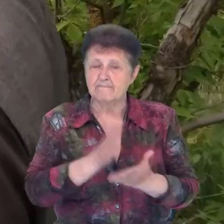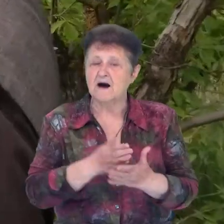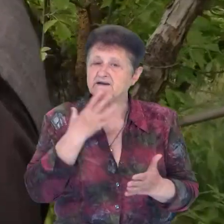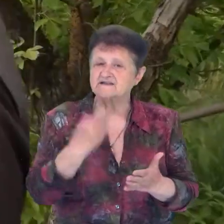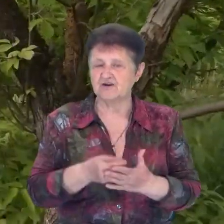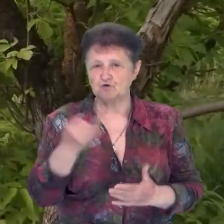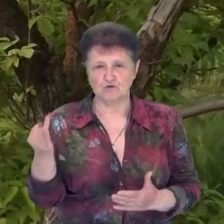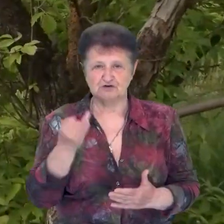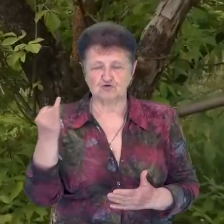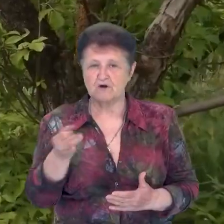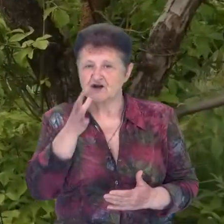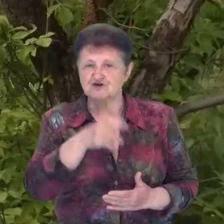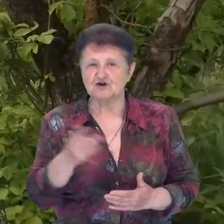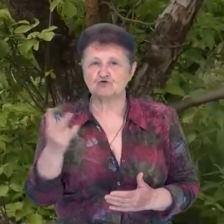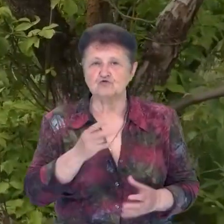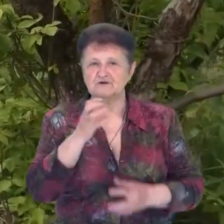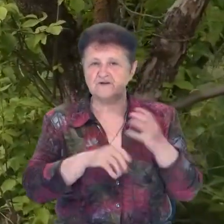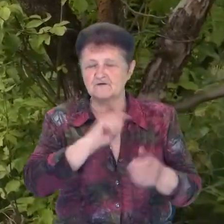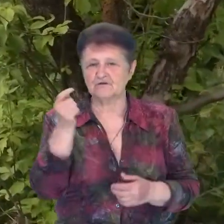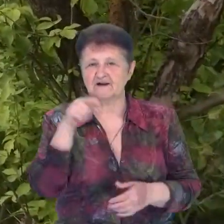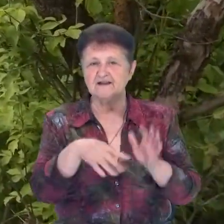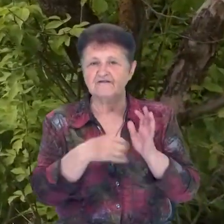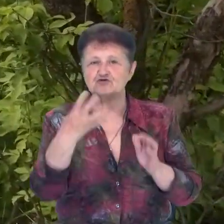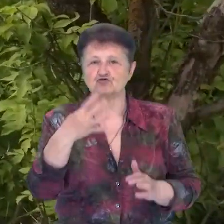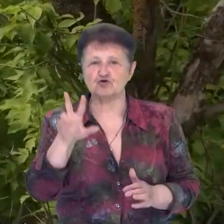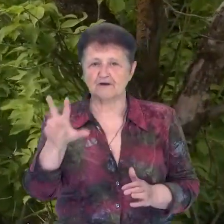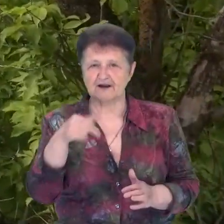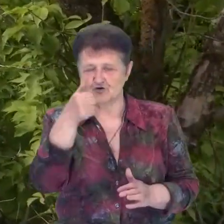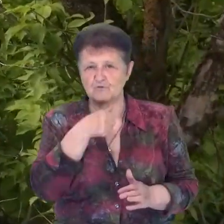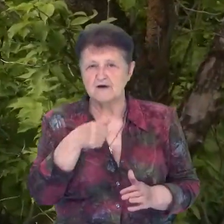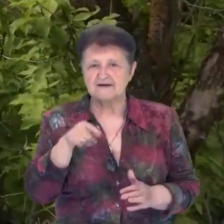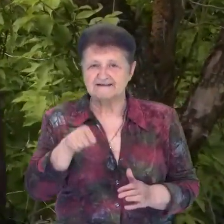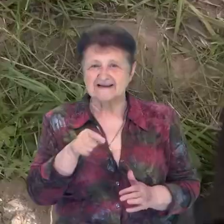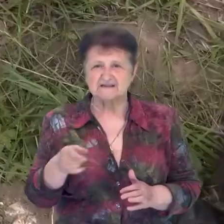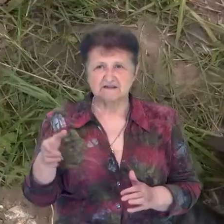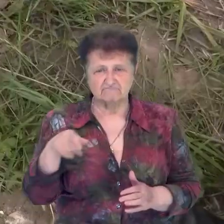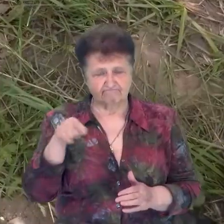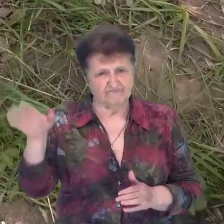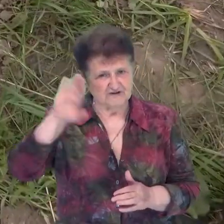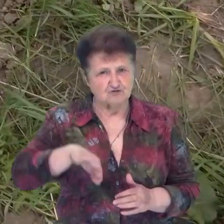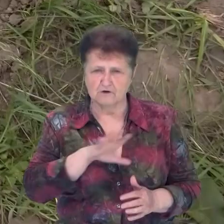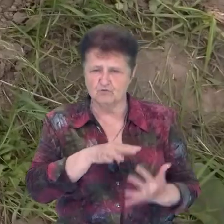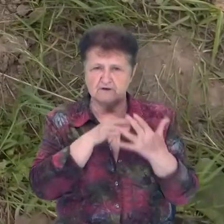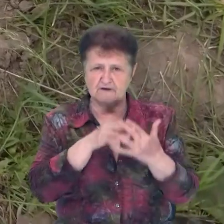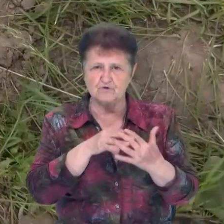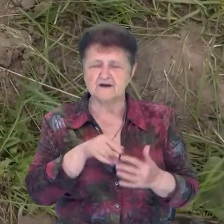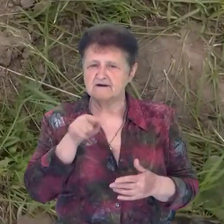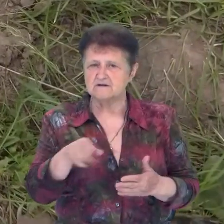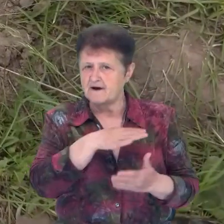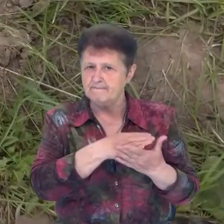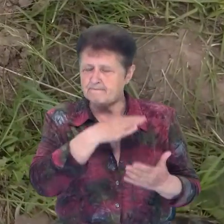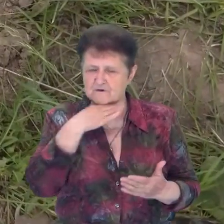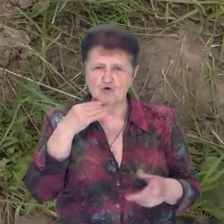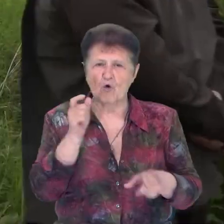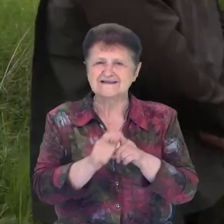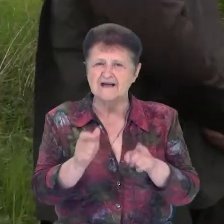свою історію. В часи Другої світової, у 1943-му, за ці висоти йшли бої. Пагорби тут всипані різноманітними